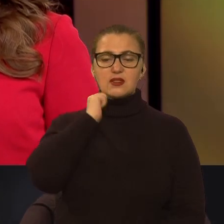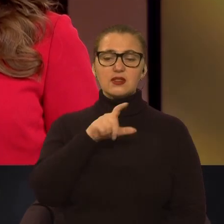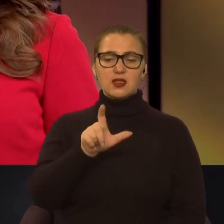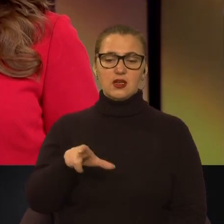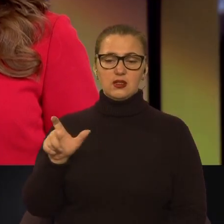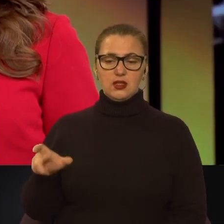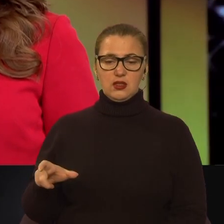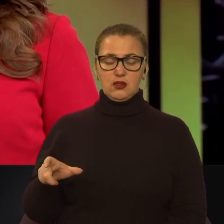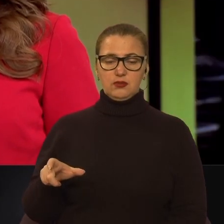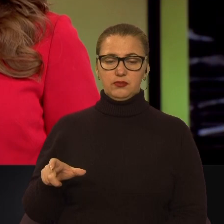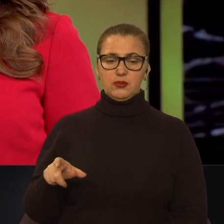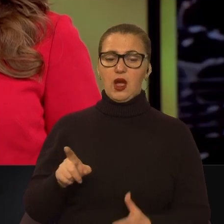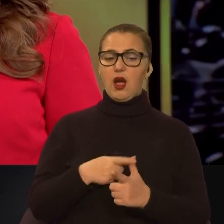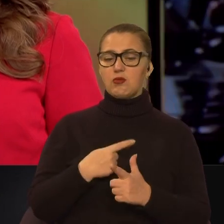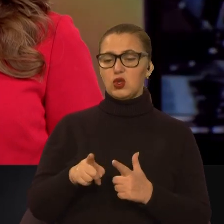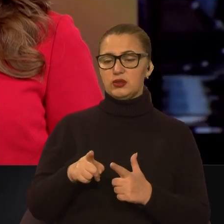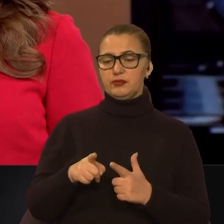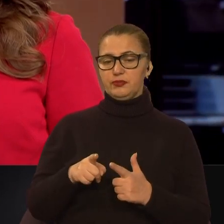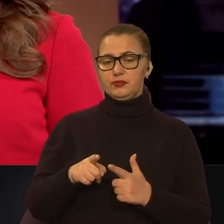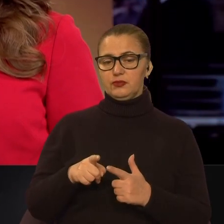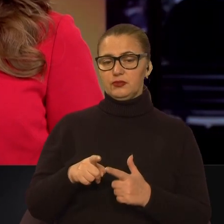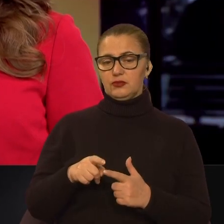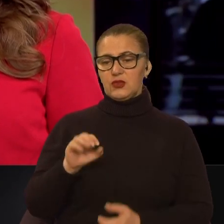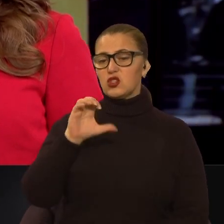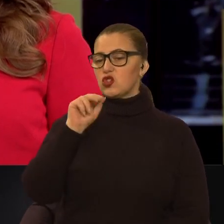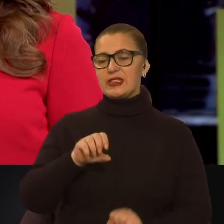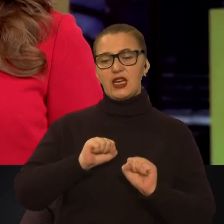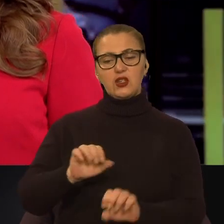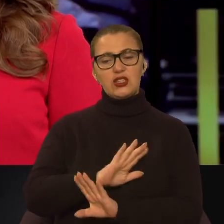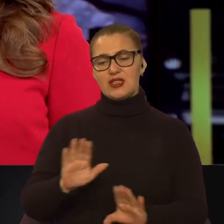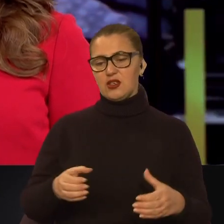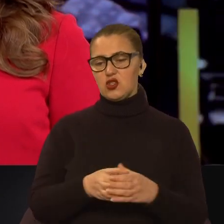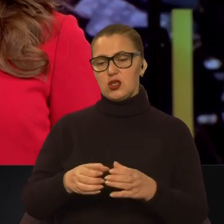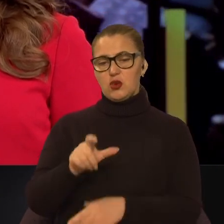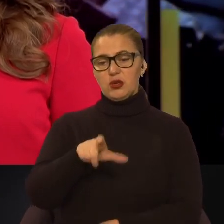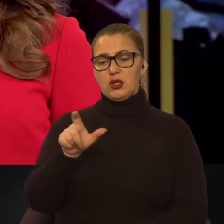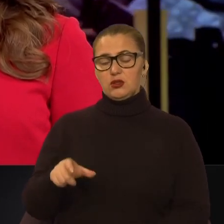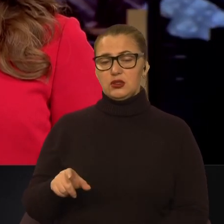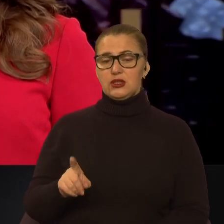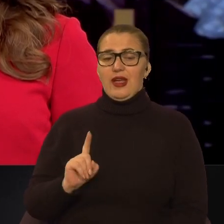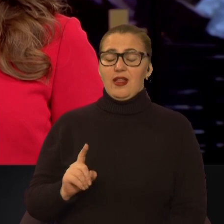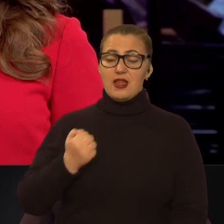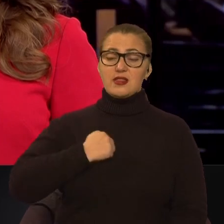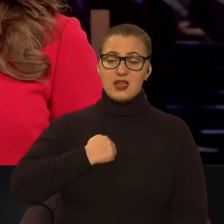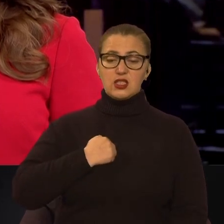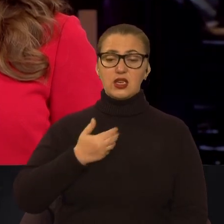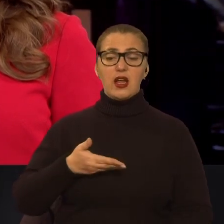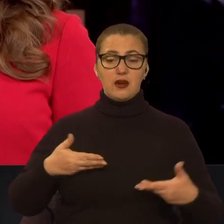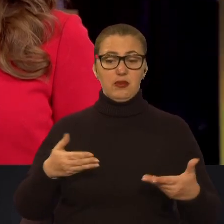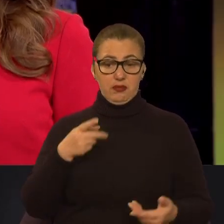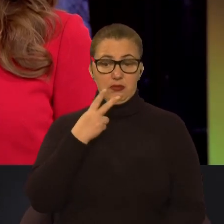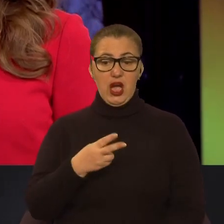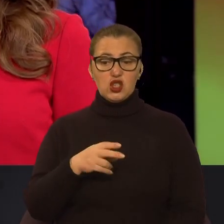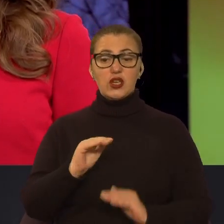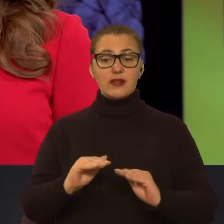або соціально незахищених верст населення. Але, на жаль, ми бачили таке, і діти,